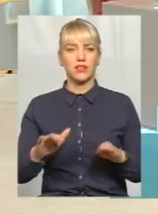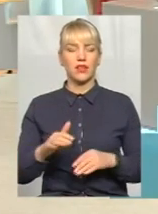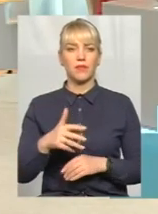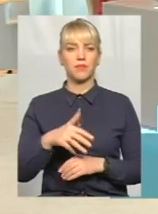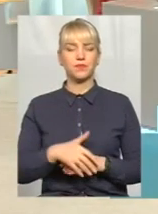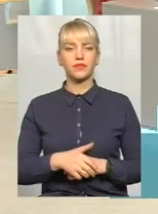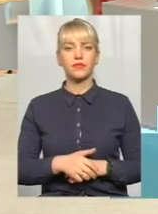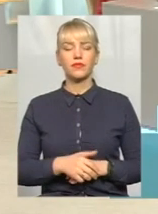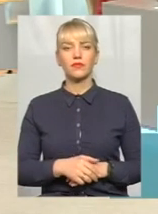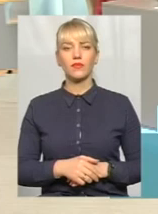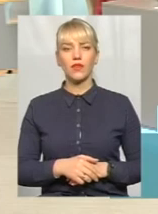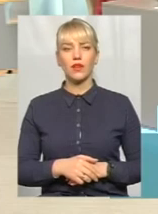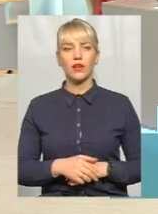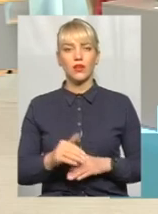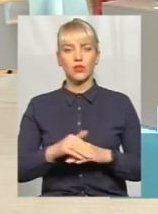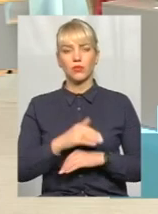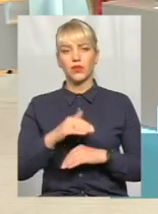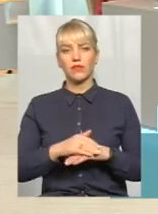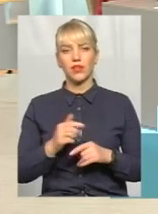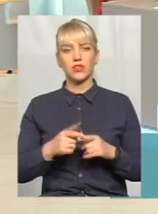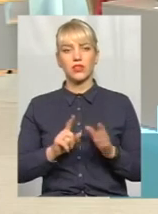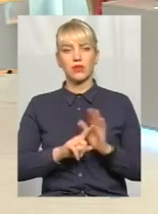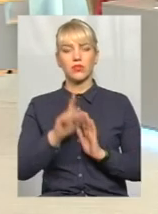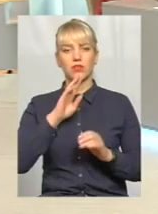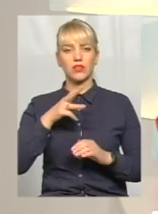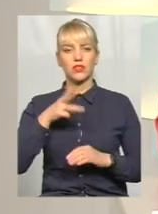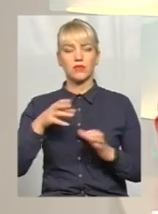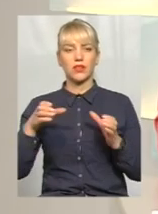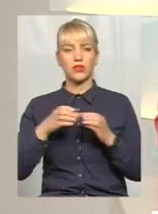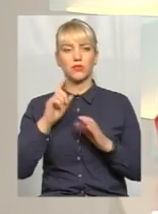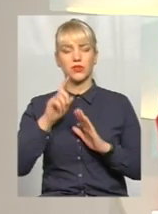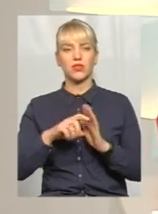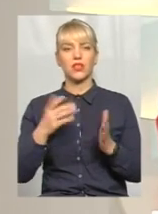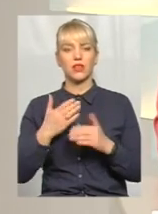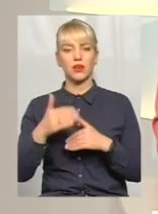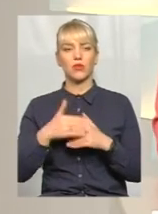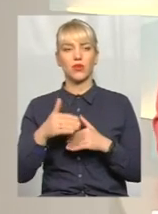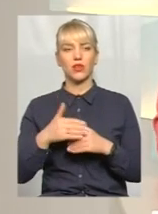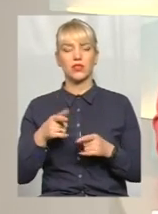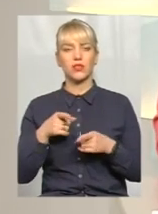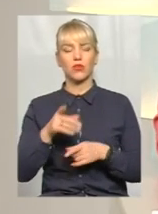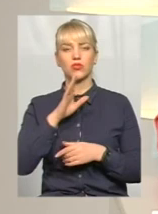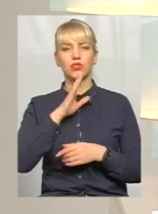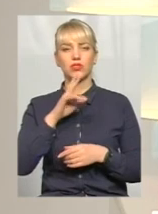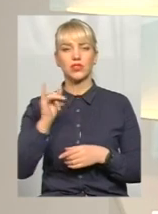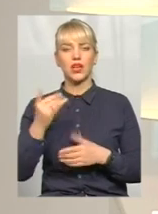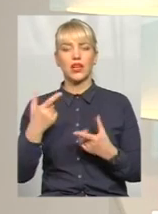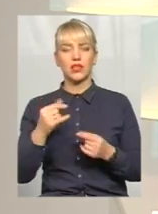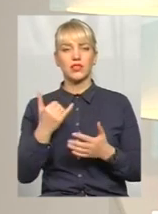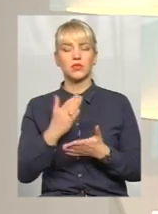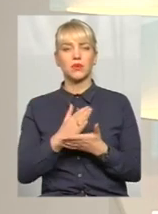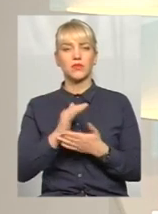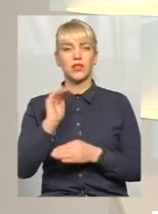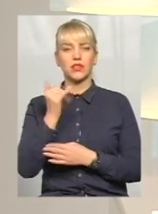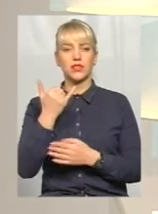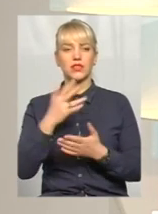На початок наша знімальна група дізналася про те, яке ж покарання загрожує жінці та де зараз перебуває дитина.